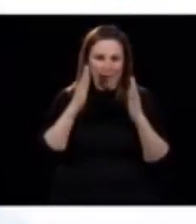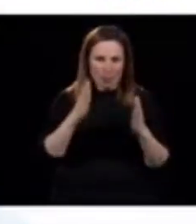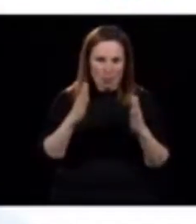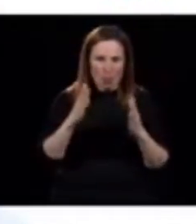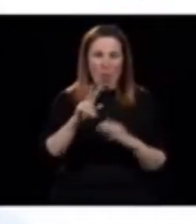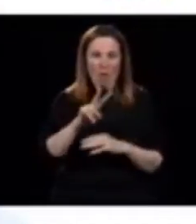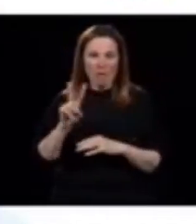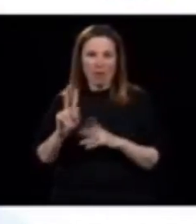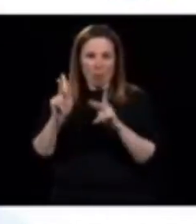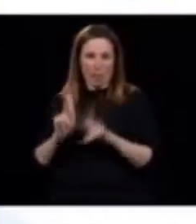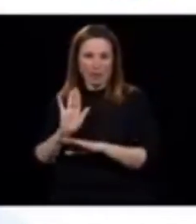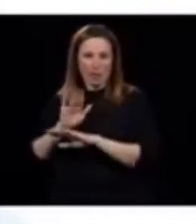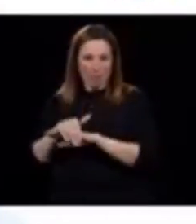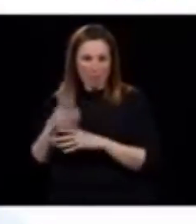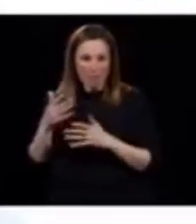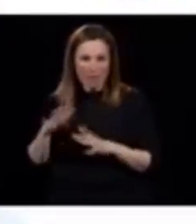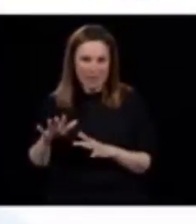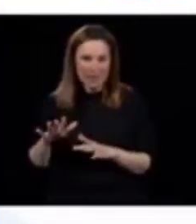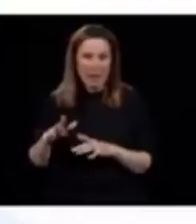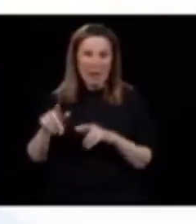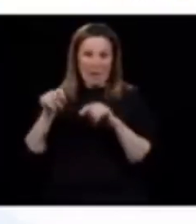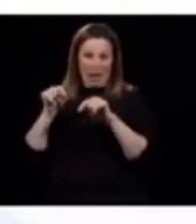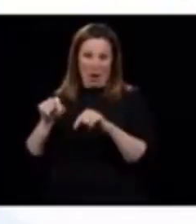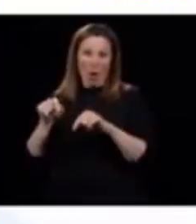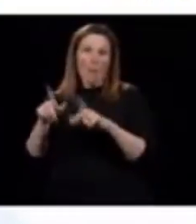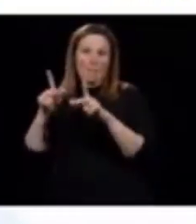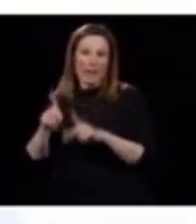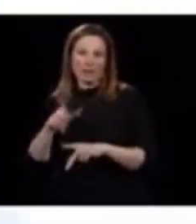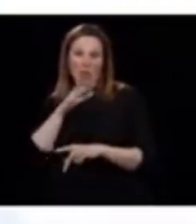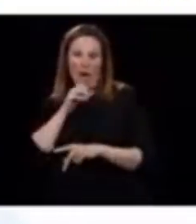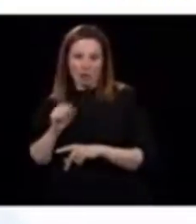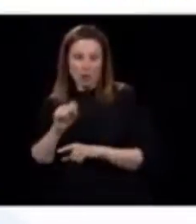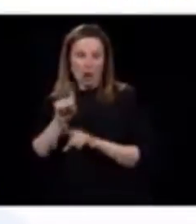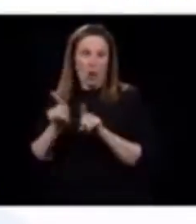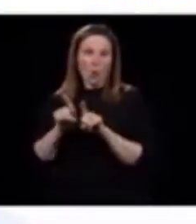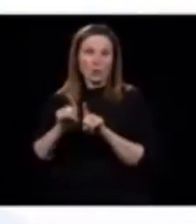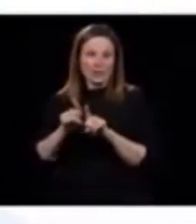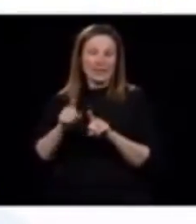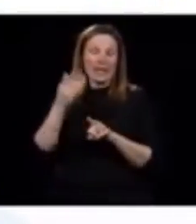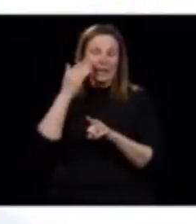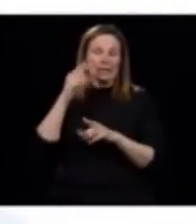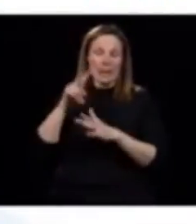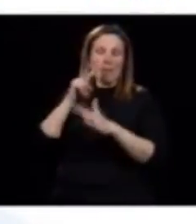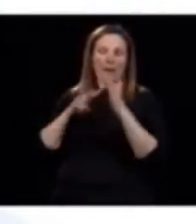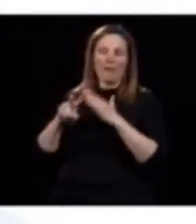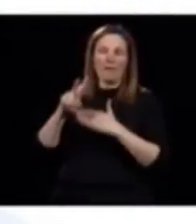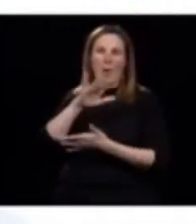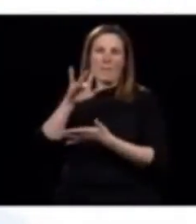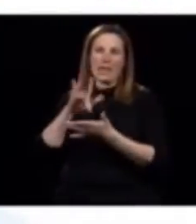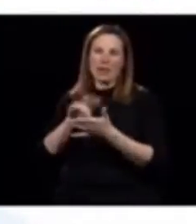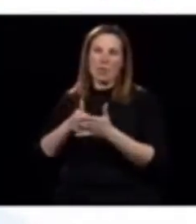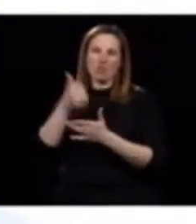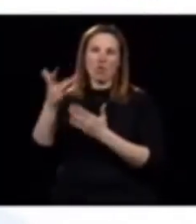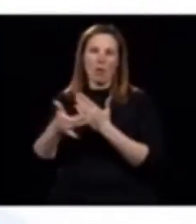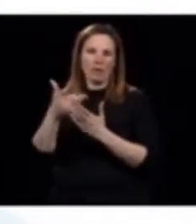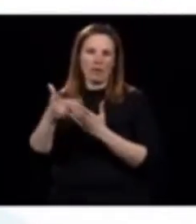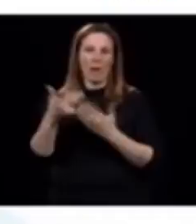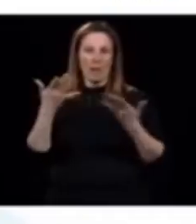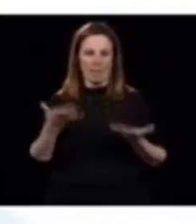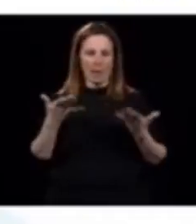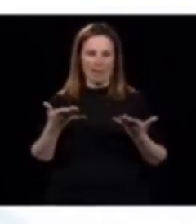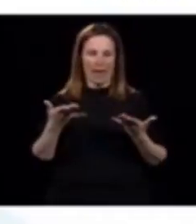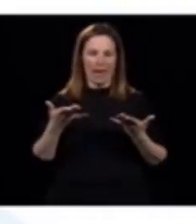en a 22. On en a chez des gens qui sont âgés, dans les milieux qu'on avait prévus, mais comme attendu, elle est sous contrôle.